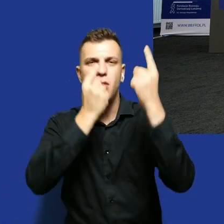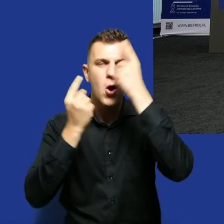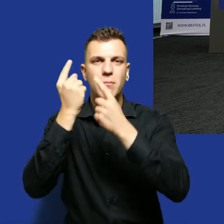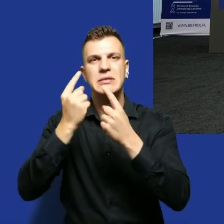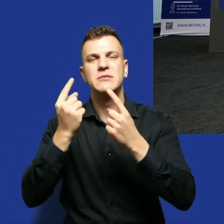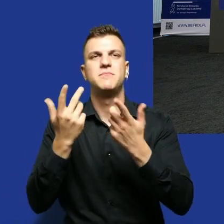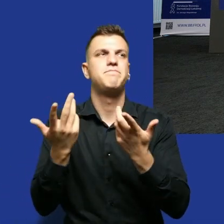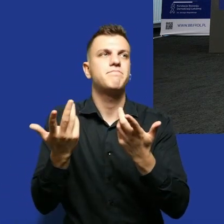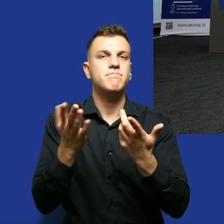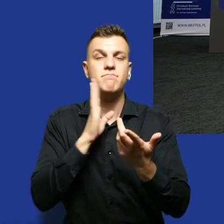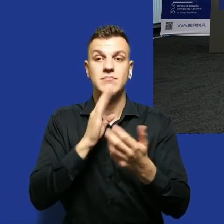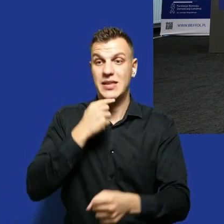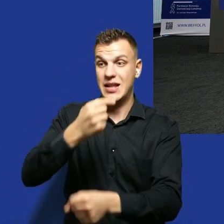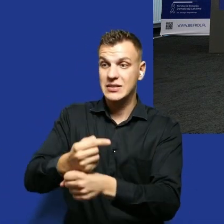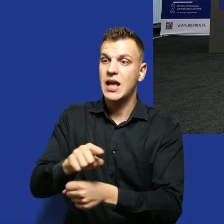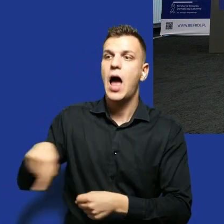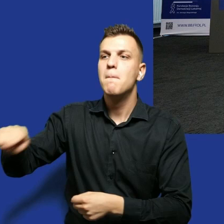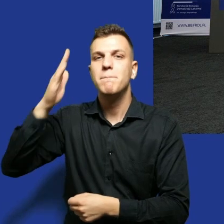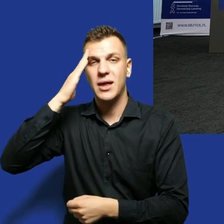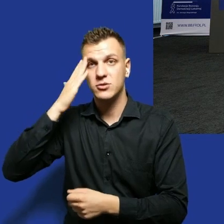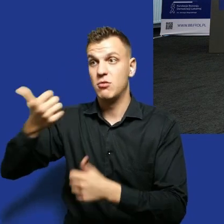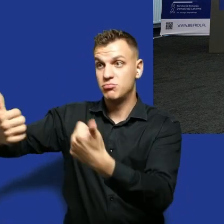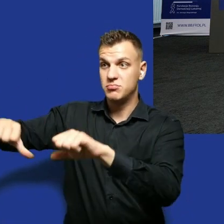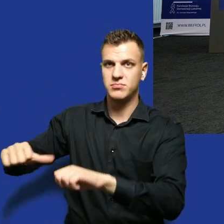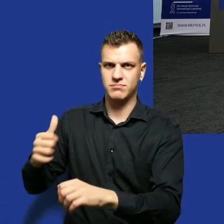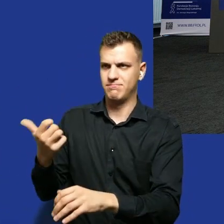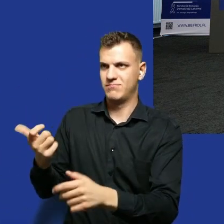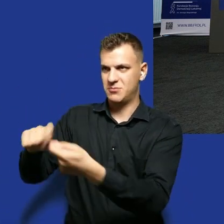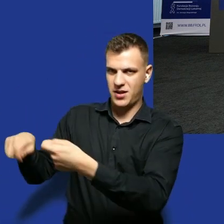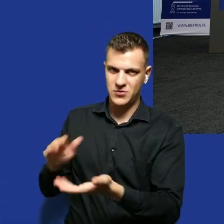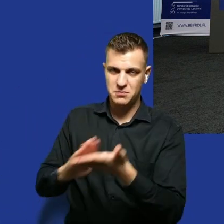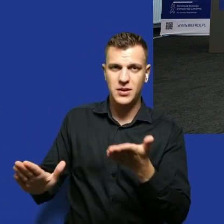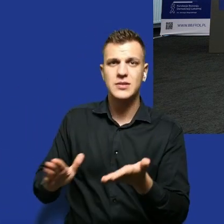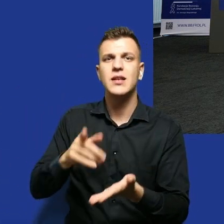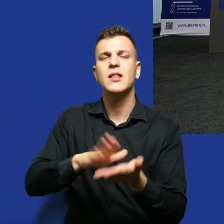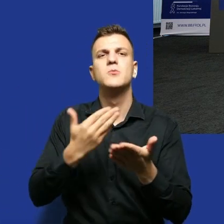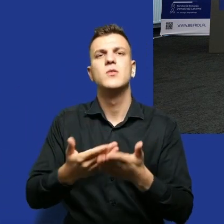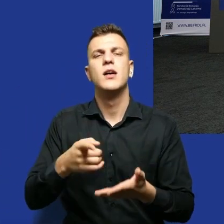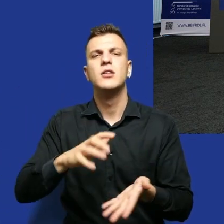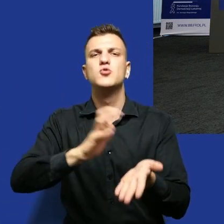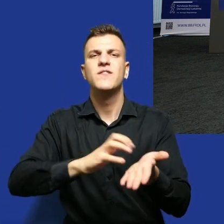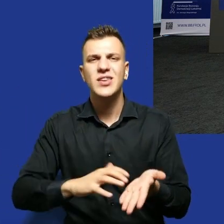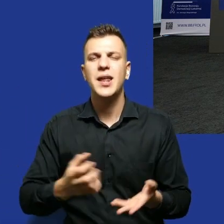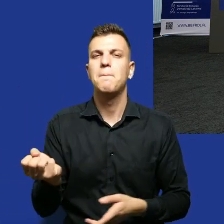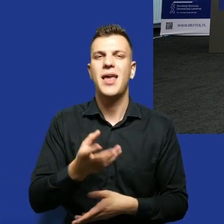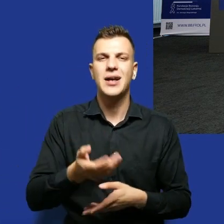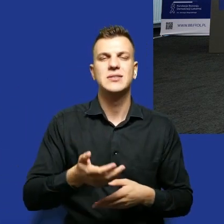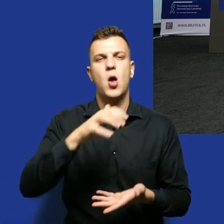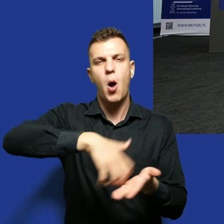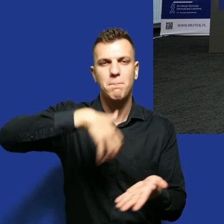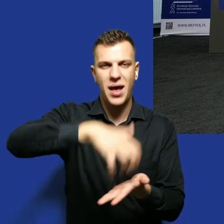ta decyzja miała na życie tych mieszkańców. Akurat w naszej wsi chodziło o kopalnię żwiru i piasku. Ta sprawa zresztą